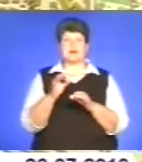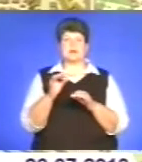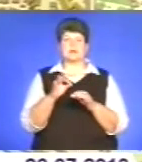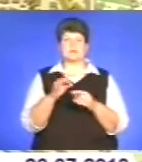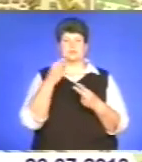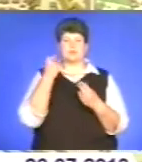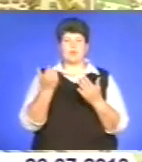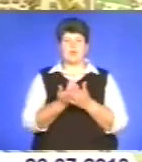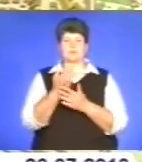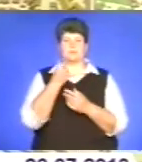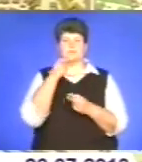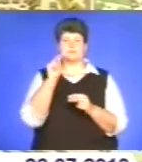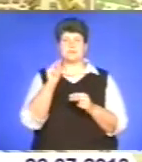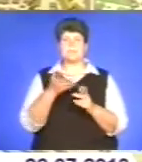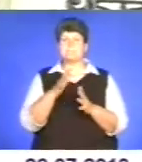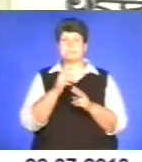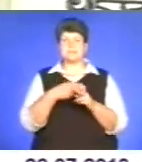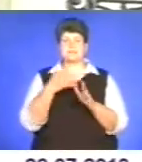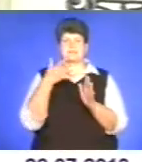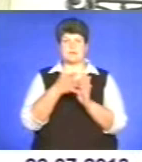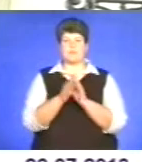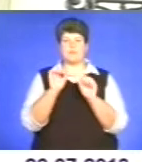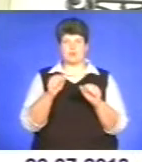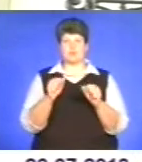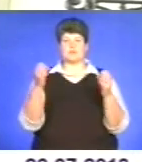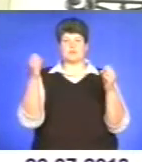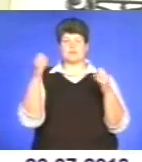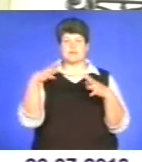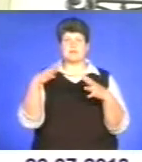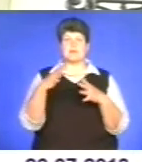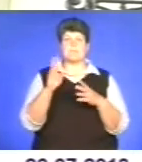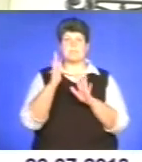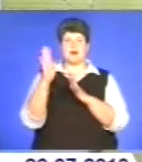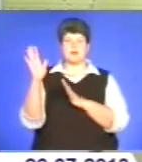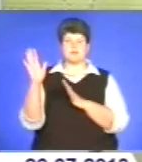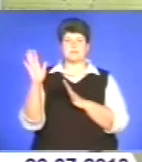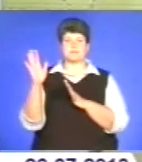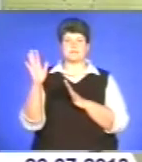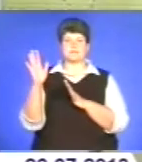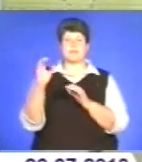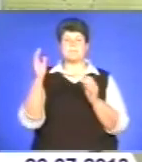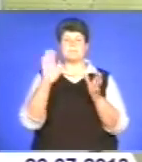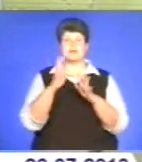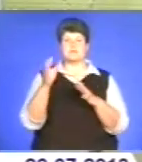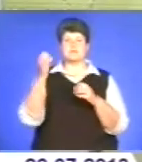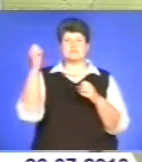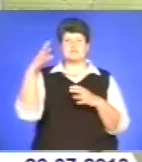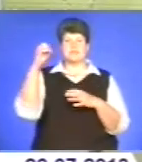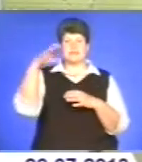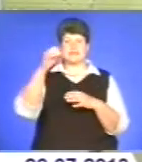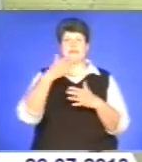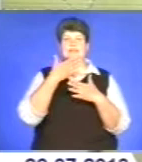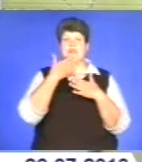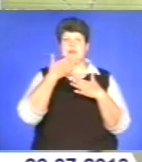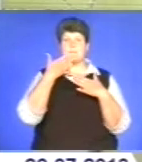взірцями. Майже беззатратно можуть бути освітлені парки сонячними ліхтарями. Парковий світильник, який не має великих